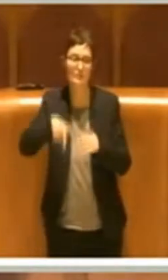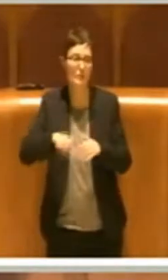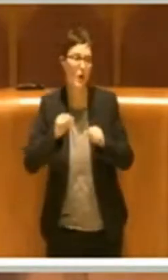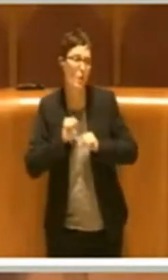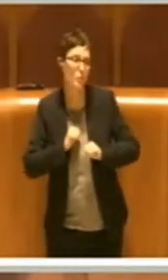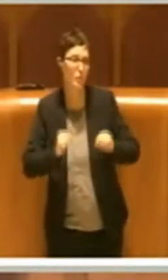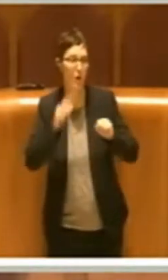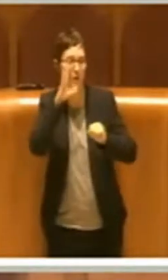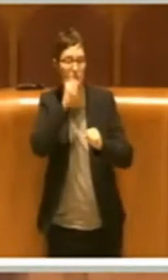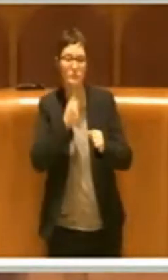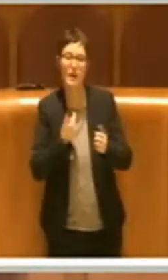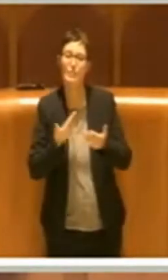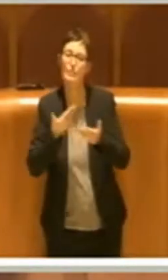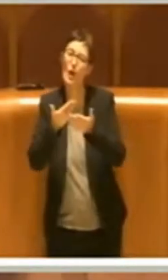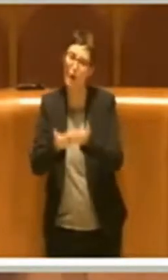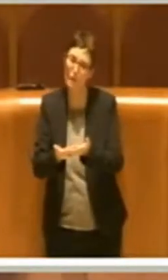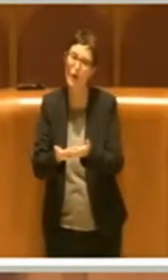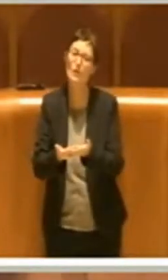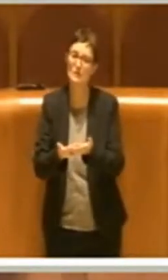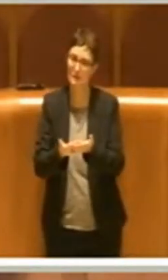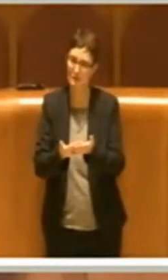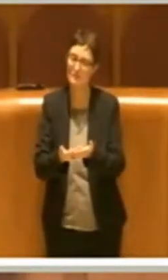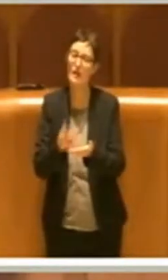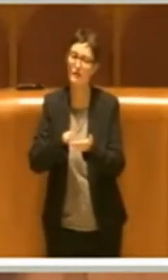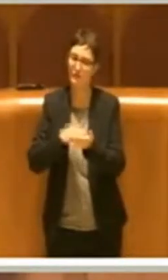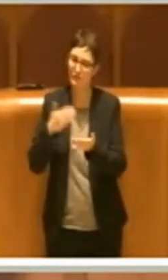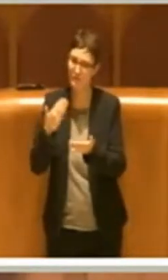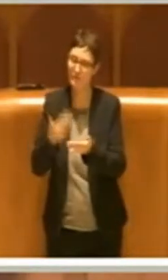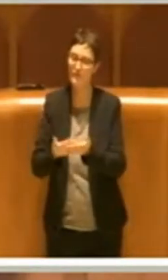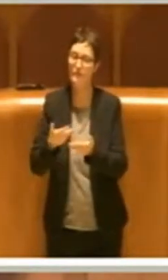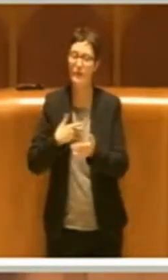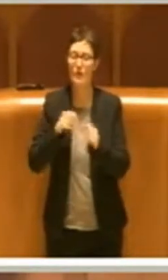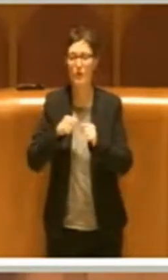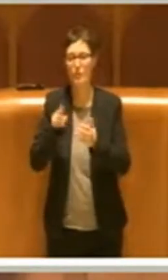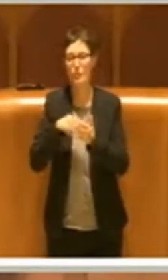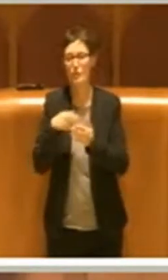la bontà di questa proposta e possa votare favorevolmente all'unanimità a questa proposta. Grazie mille.